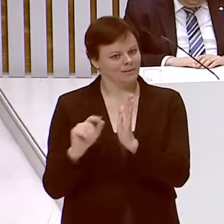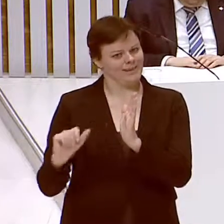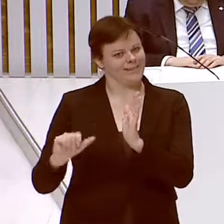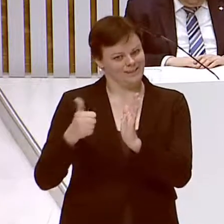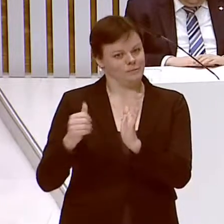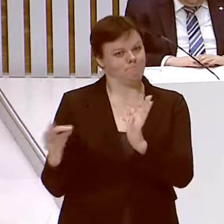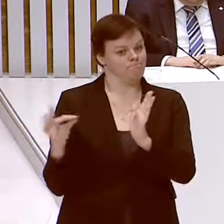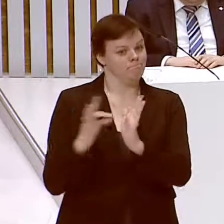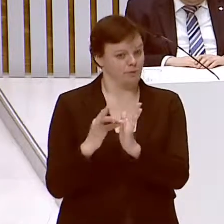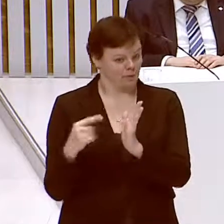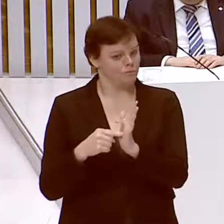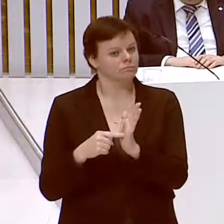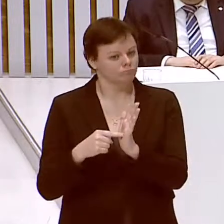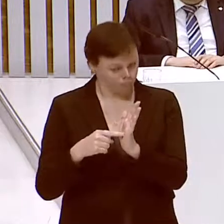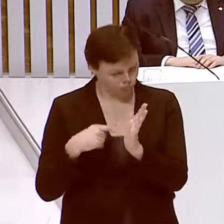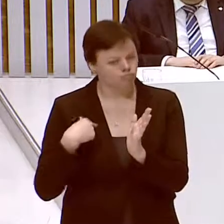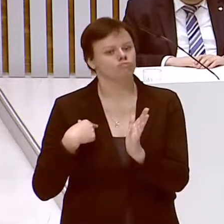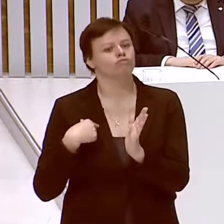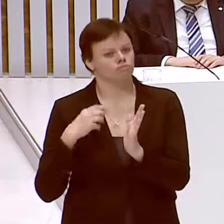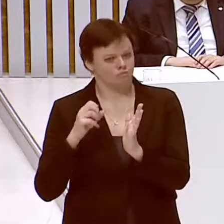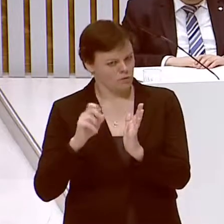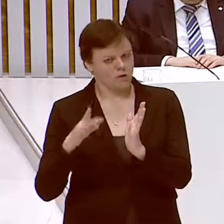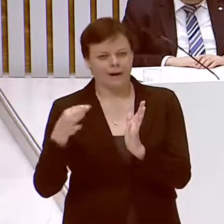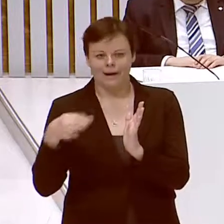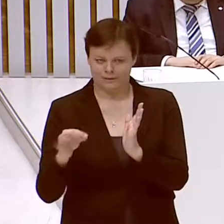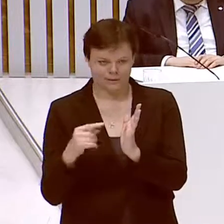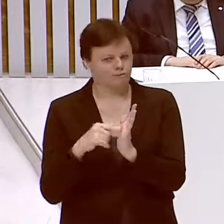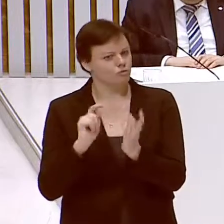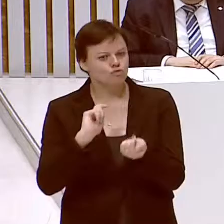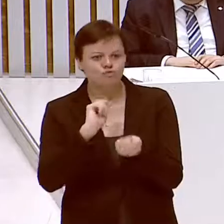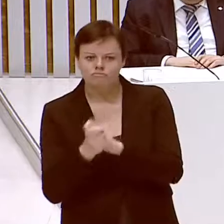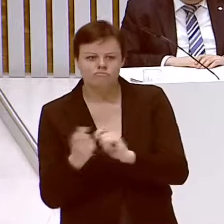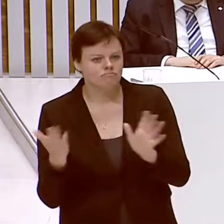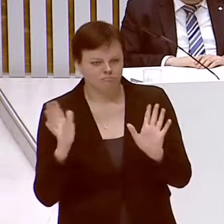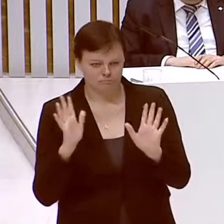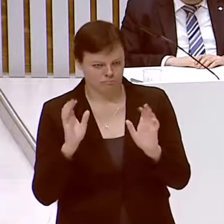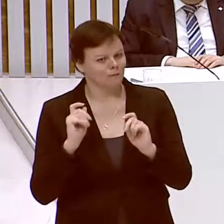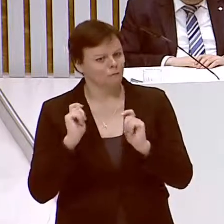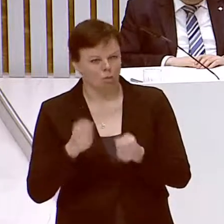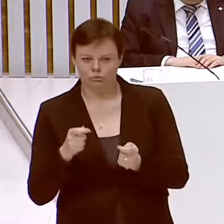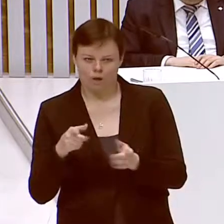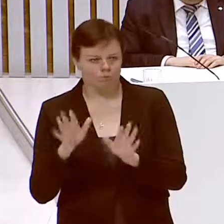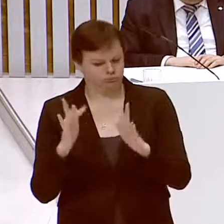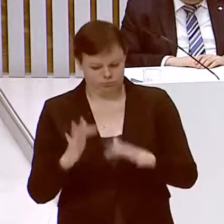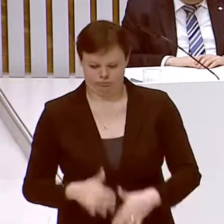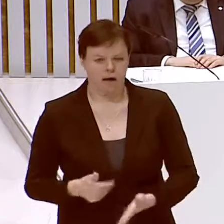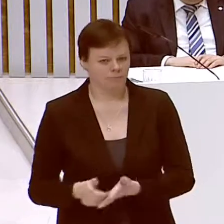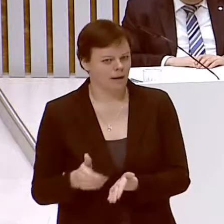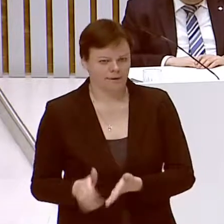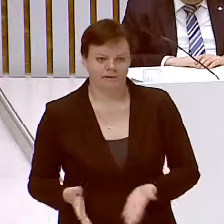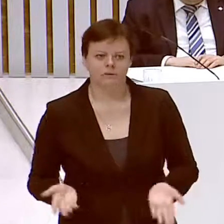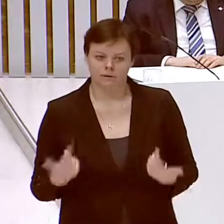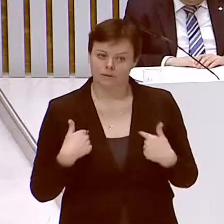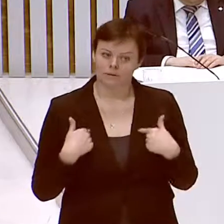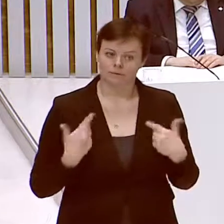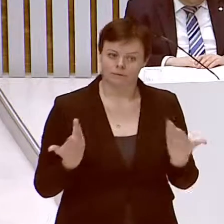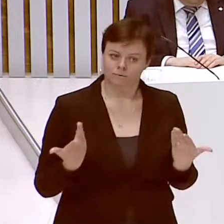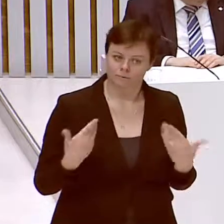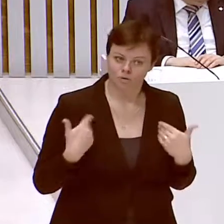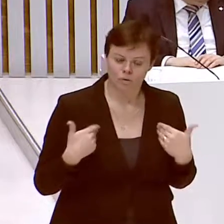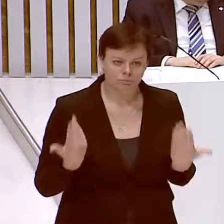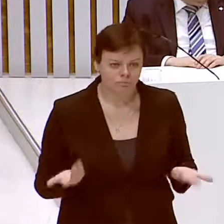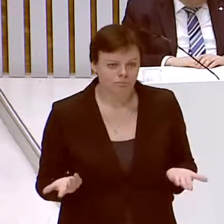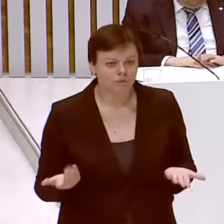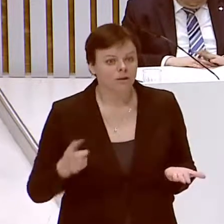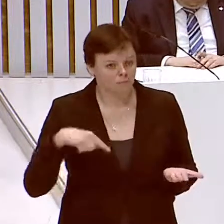wir zustimmen. Alle anderen Änderungen, die Sie hier vorgeschlagen, werden wir ablehnen. Und wir freuen uns darauf, dass